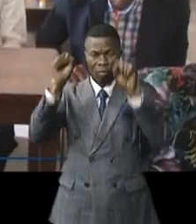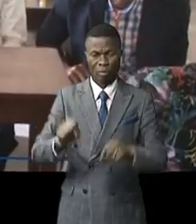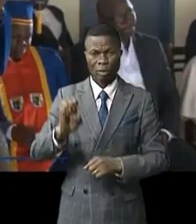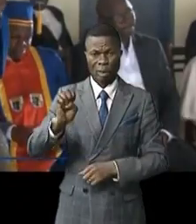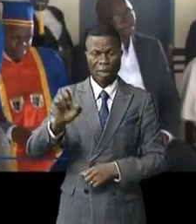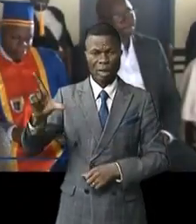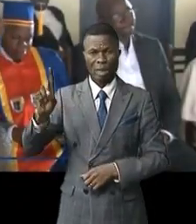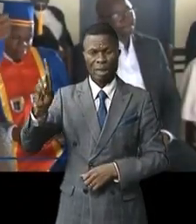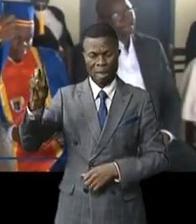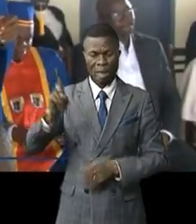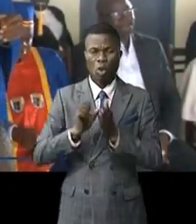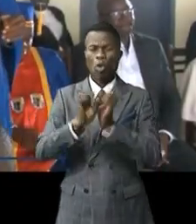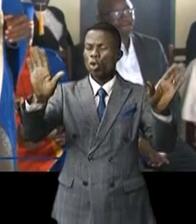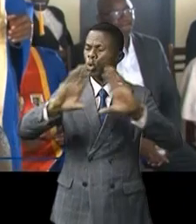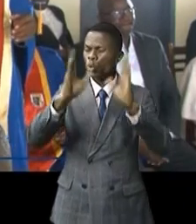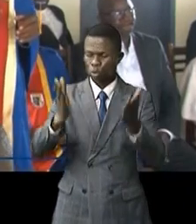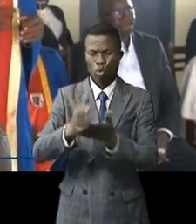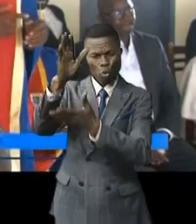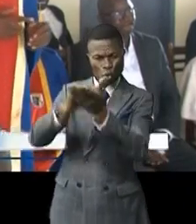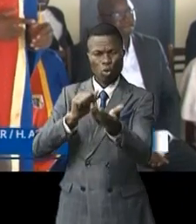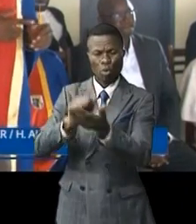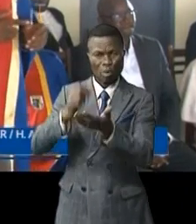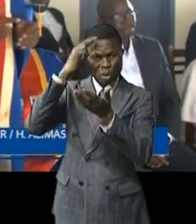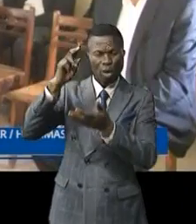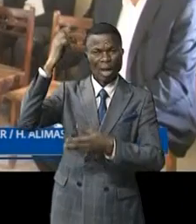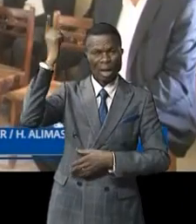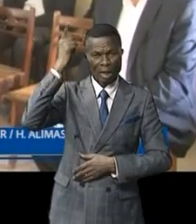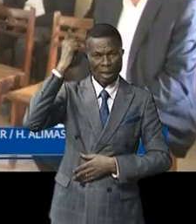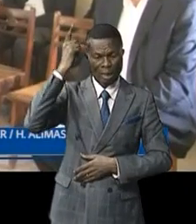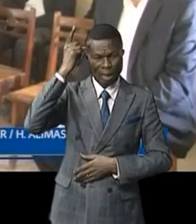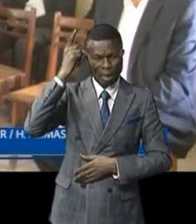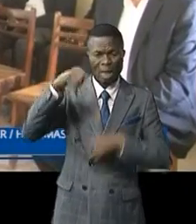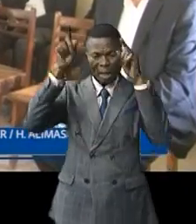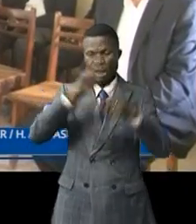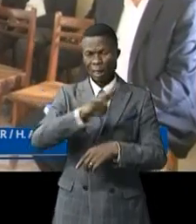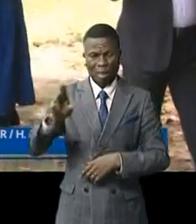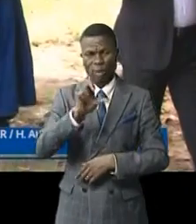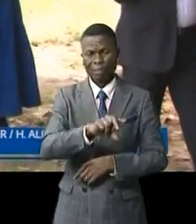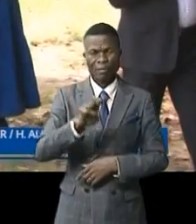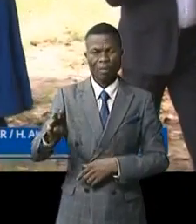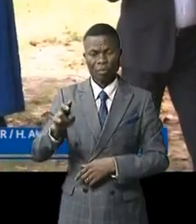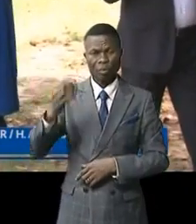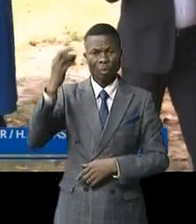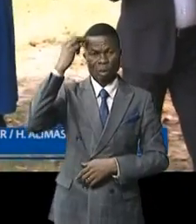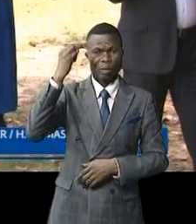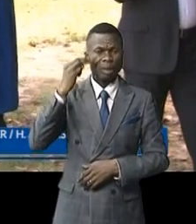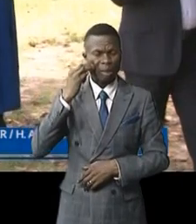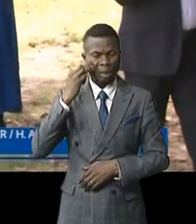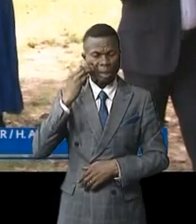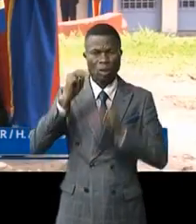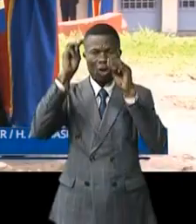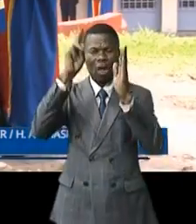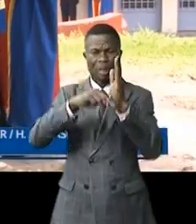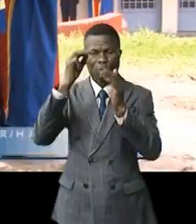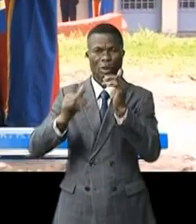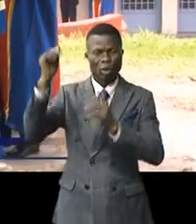sera généralisé dans toutes les universités publiques et privées durant cette année académique, selon le ministre de l'Enseignement supérieur et